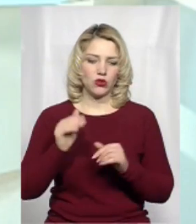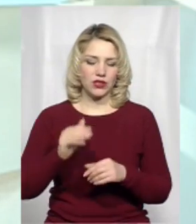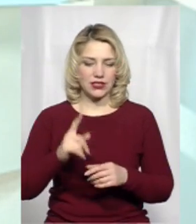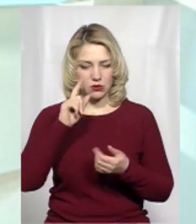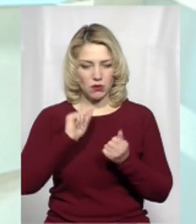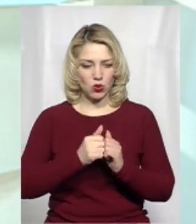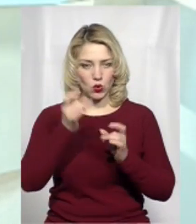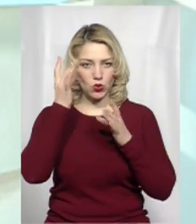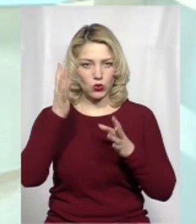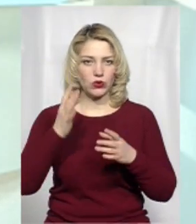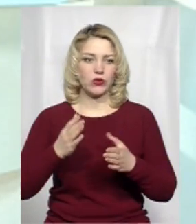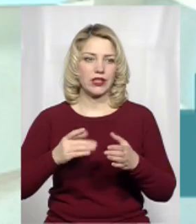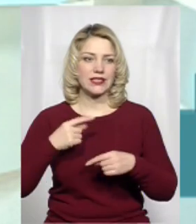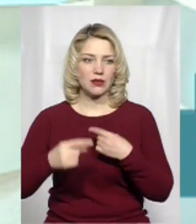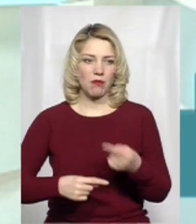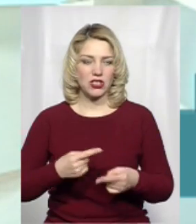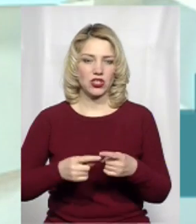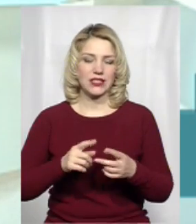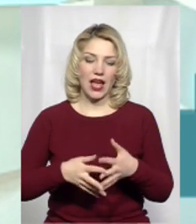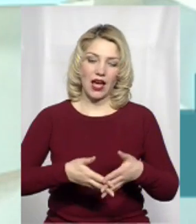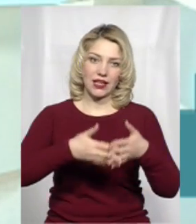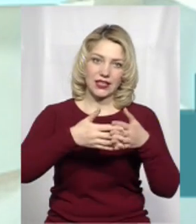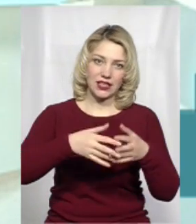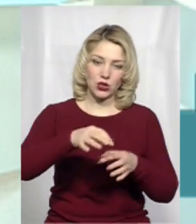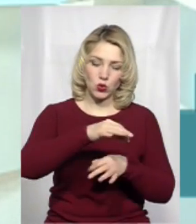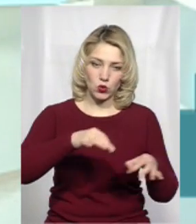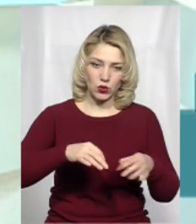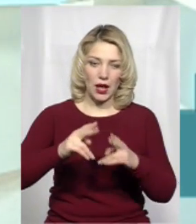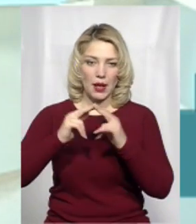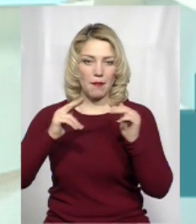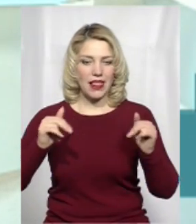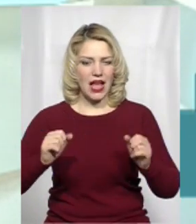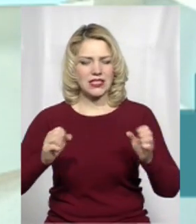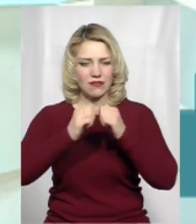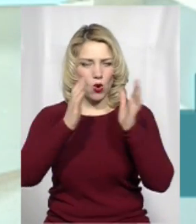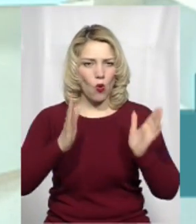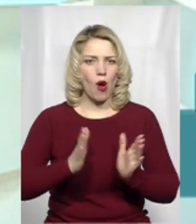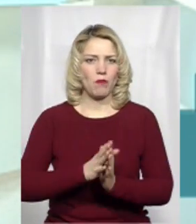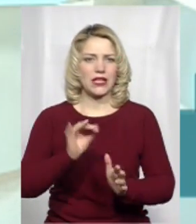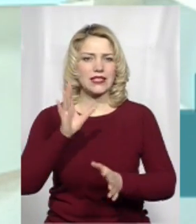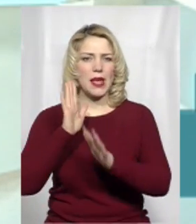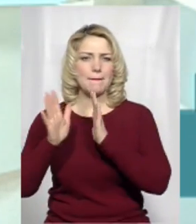культурної спадщини за різними видами. Це архітектура, палацові комплекси, парки,